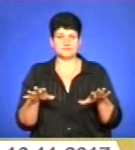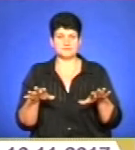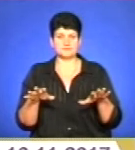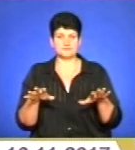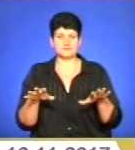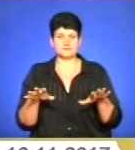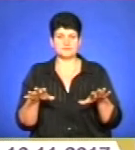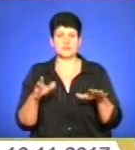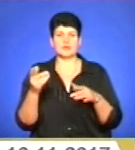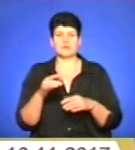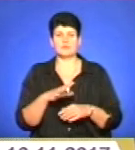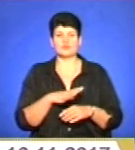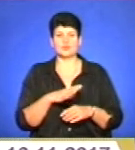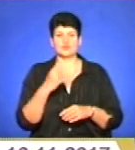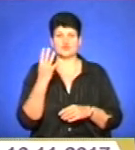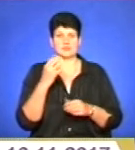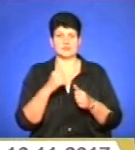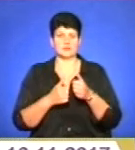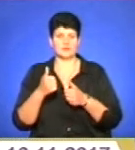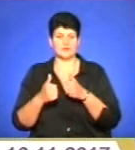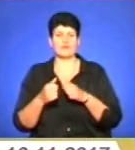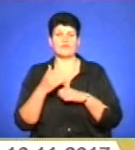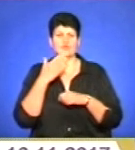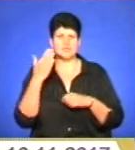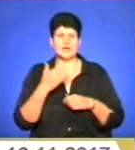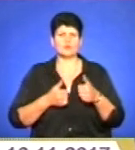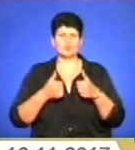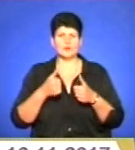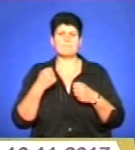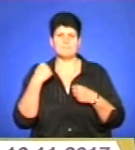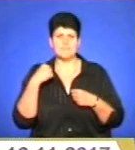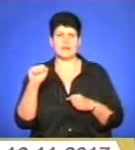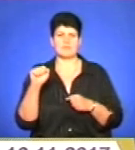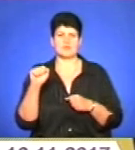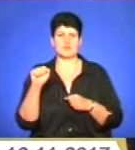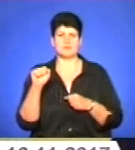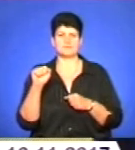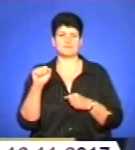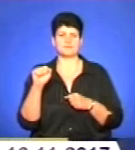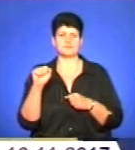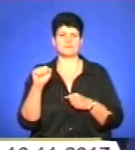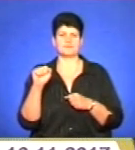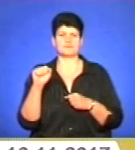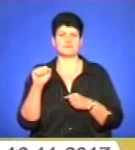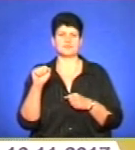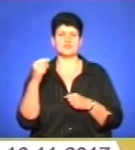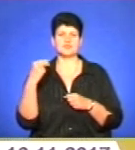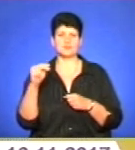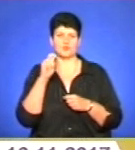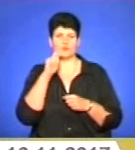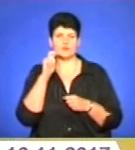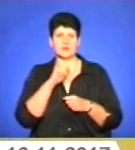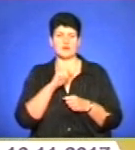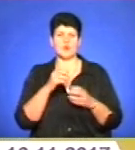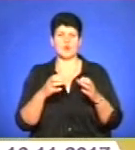Крім який проходив чотири тури. І в останньому турі перемогли чемпіоні України